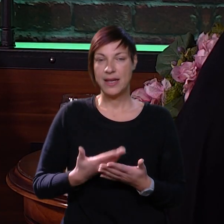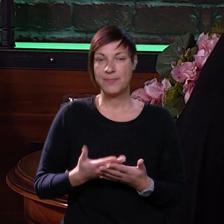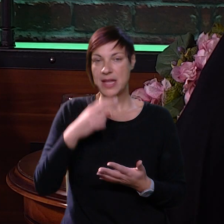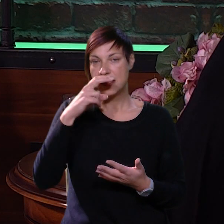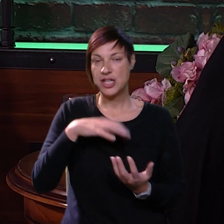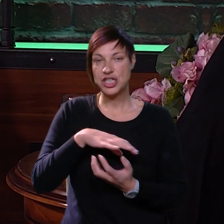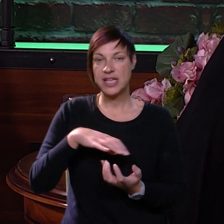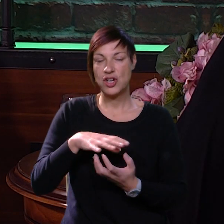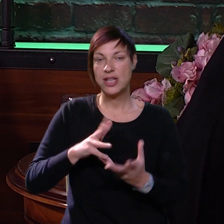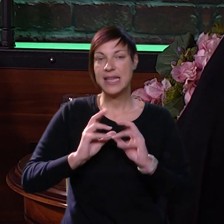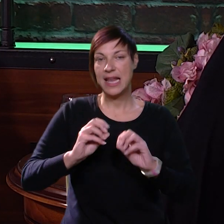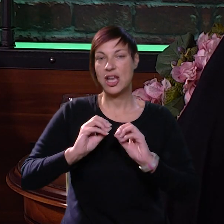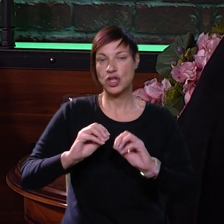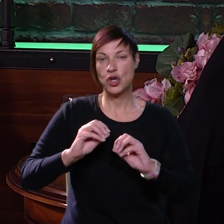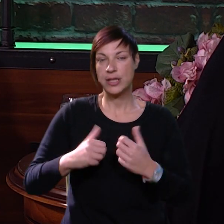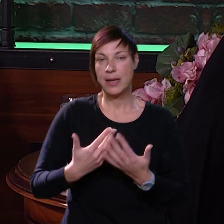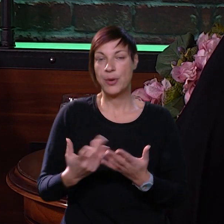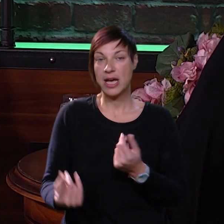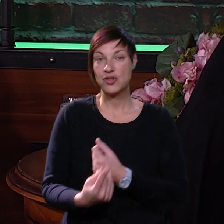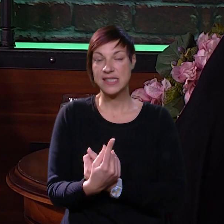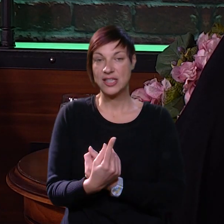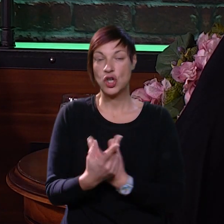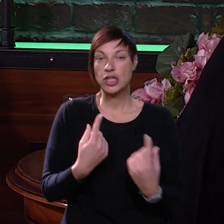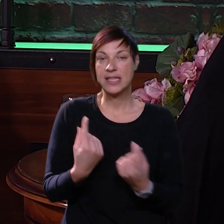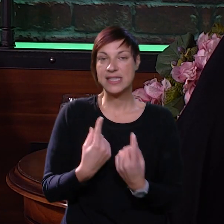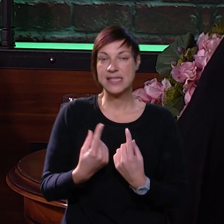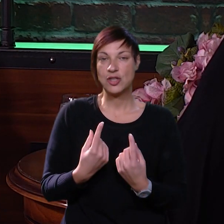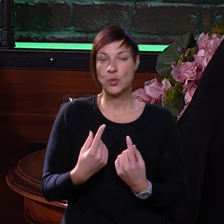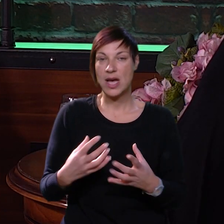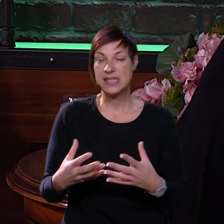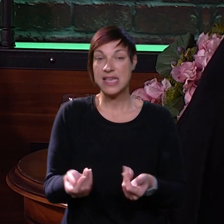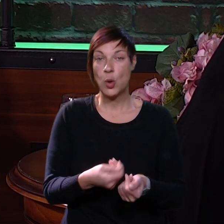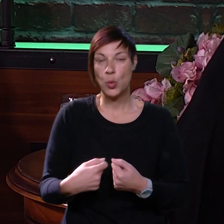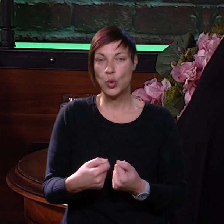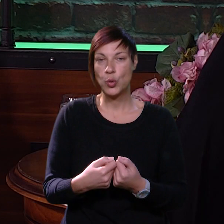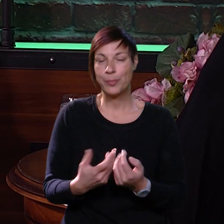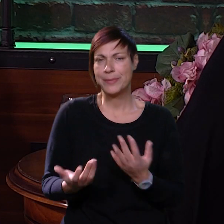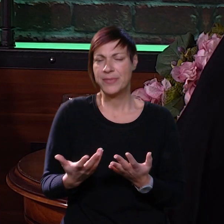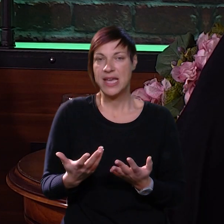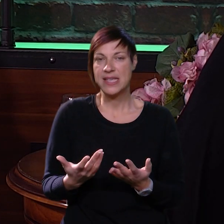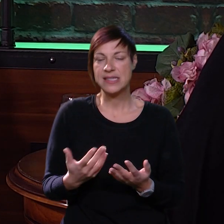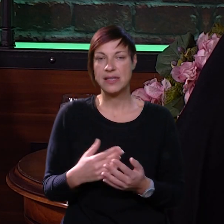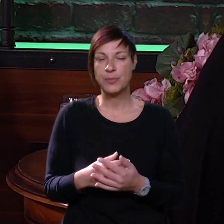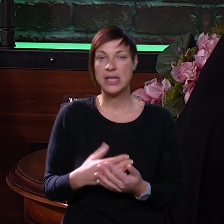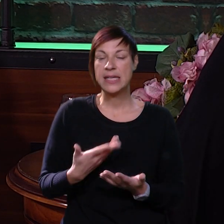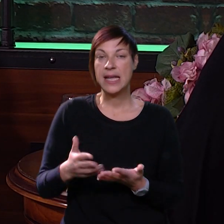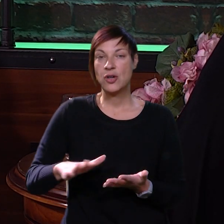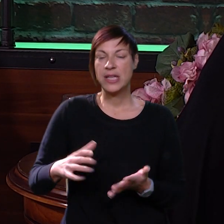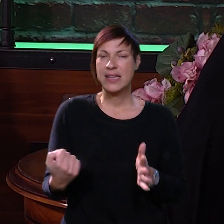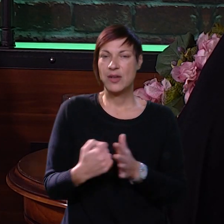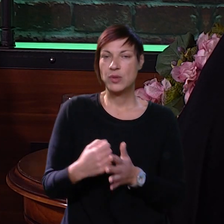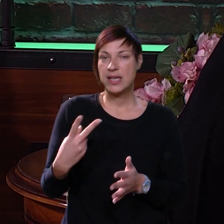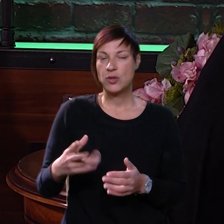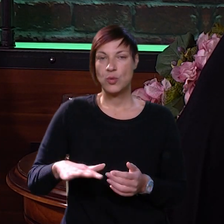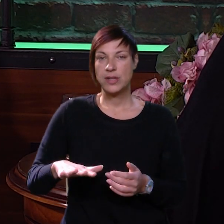inicijativu ili roditelja ili odgojitelja. Pogotovo ako se dogodi neka situacija u grupi gdje recimo neko